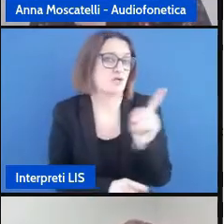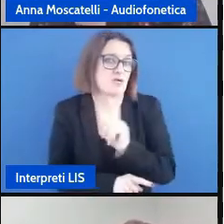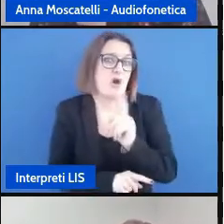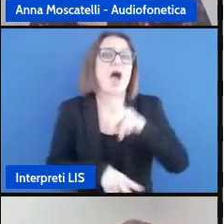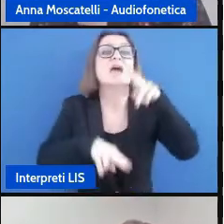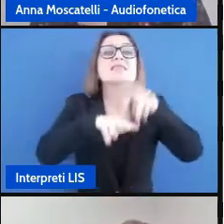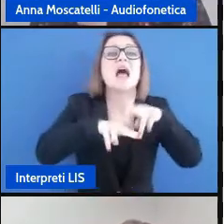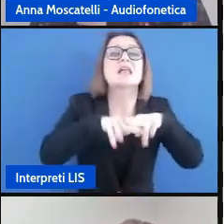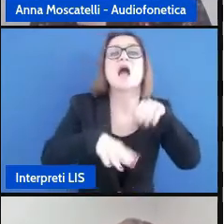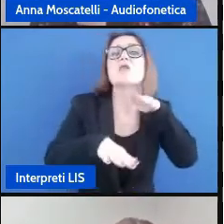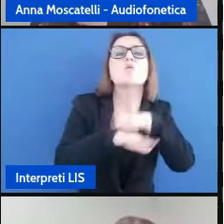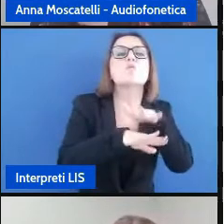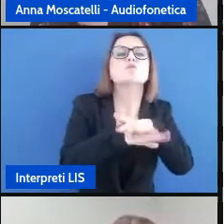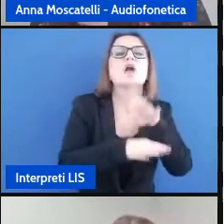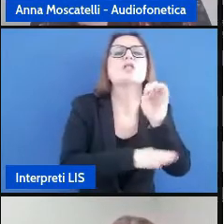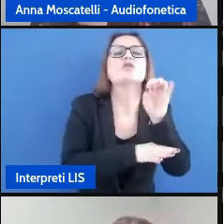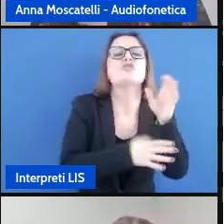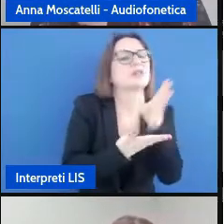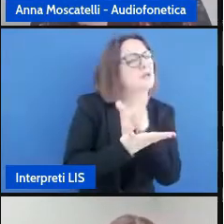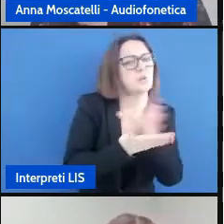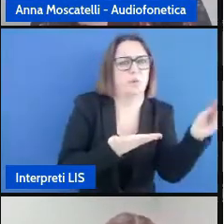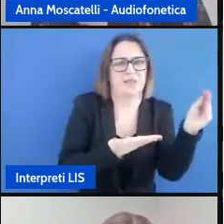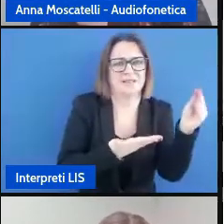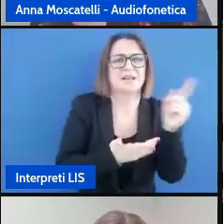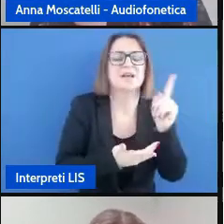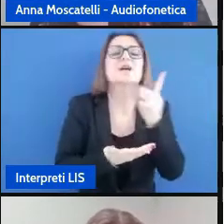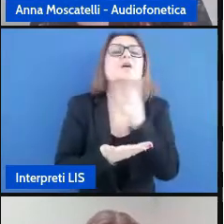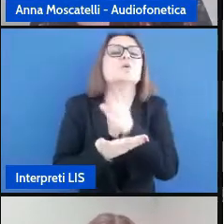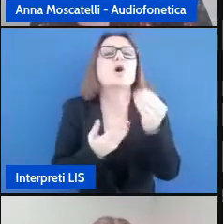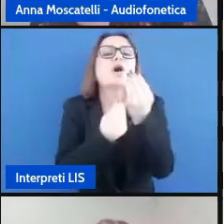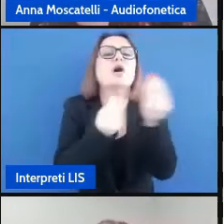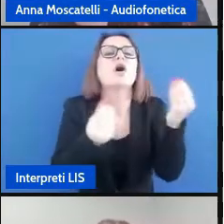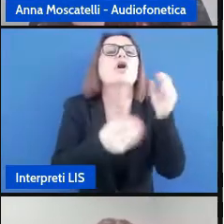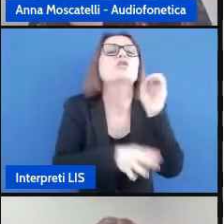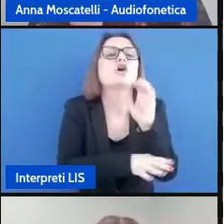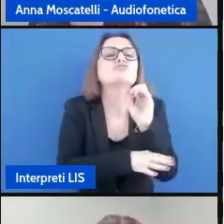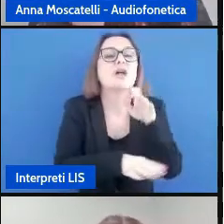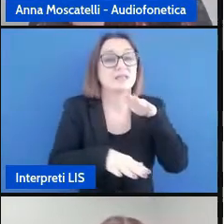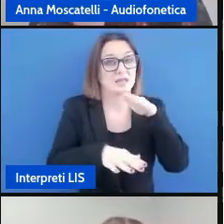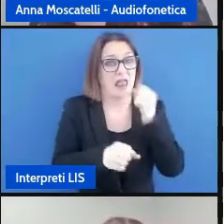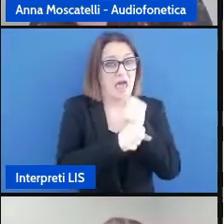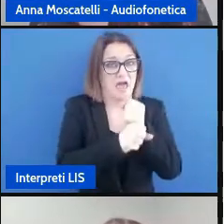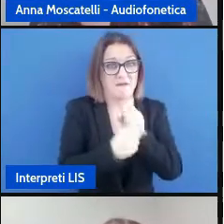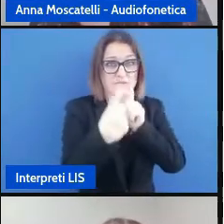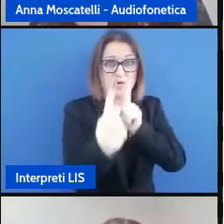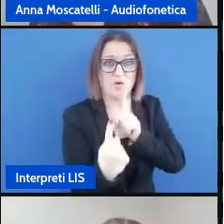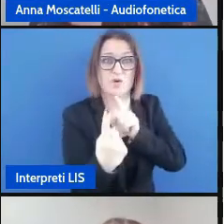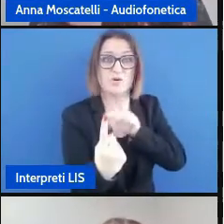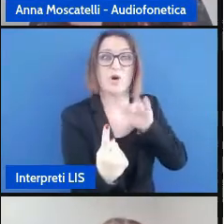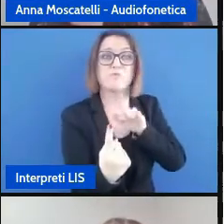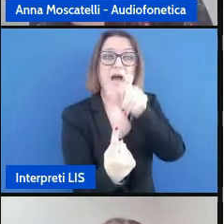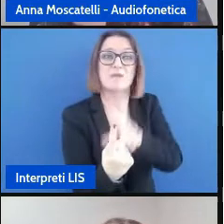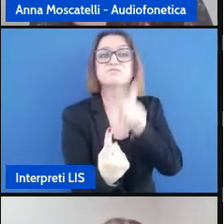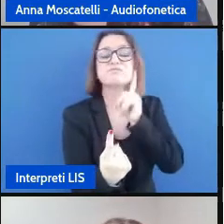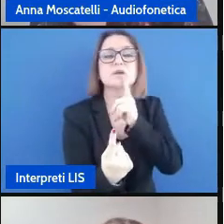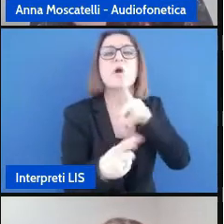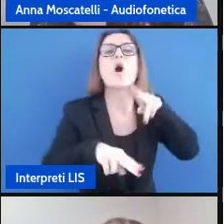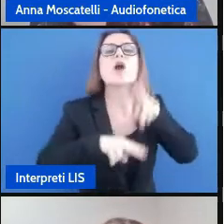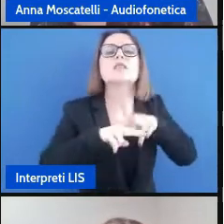di tutti i docenti che lavorano con il bambino sordo qui ci deve essere una chiara